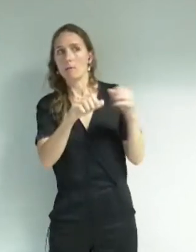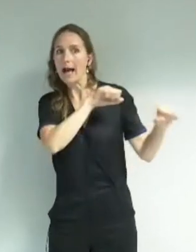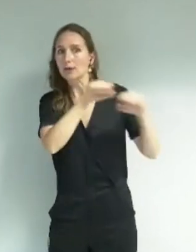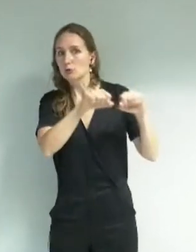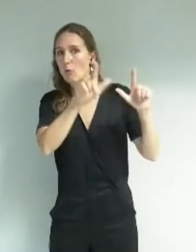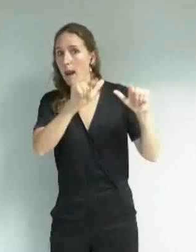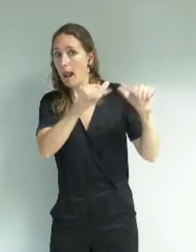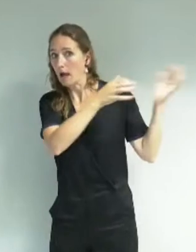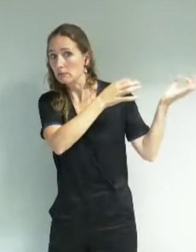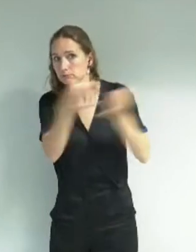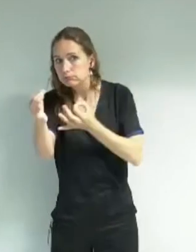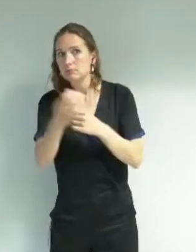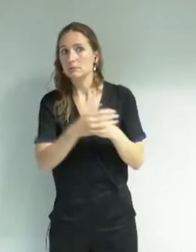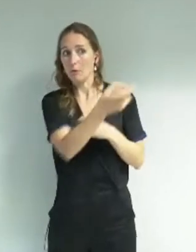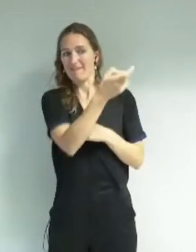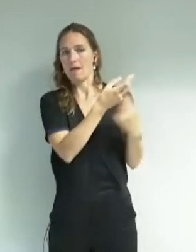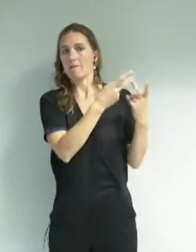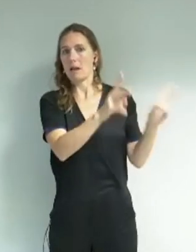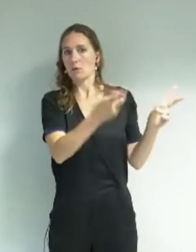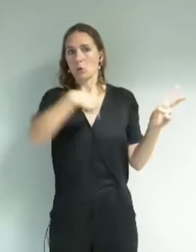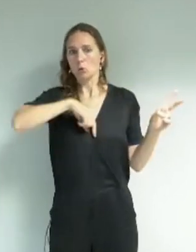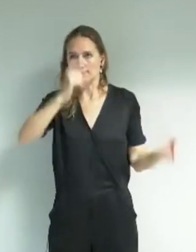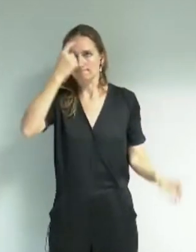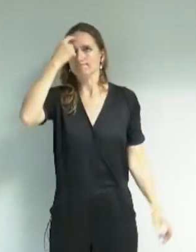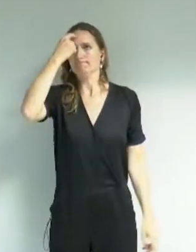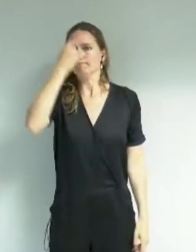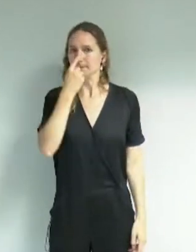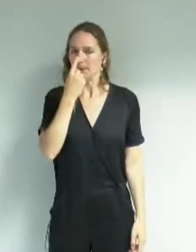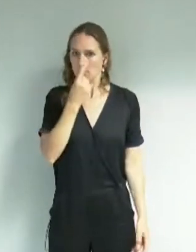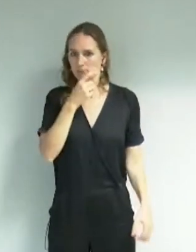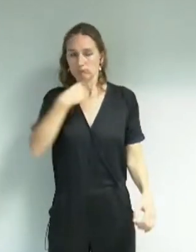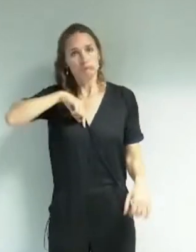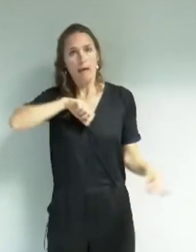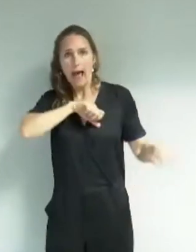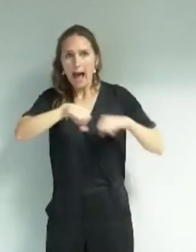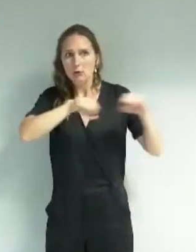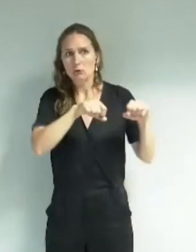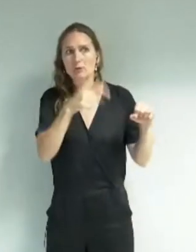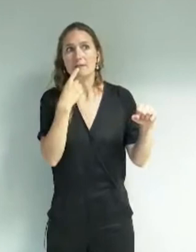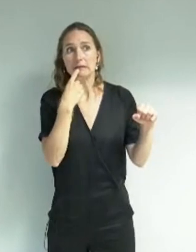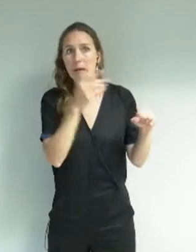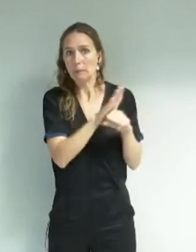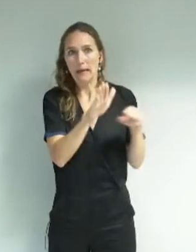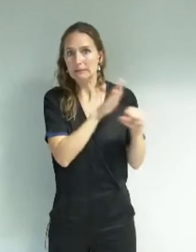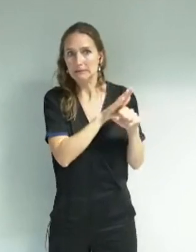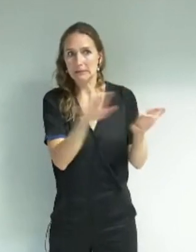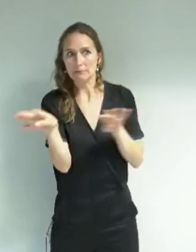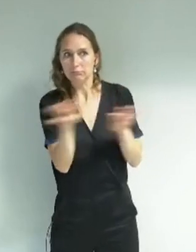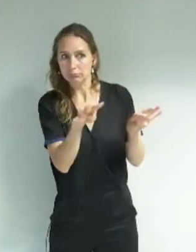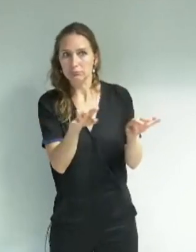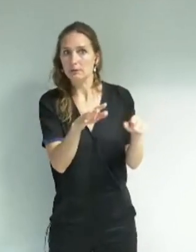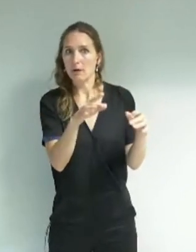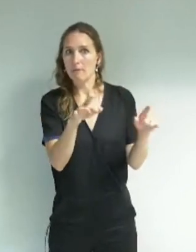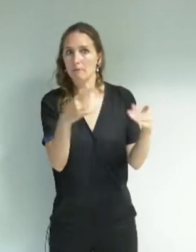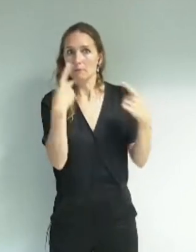par la ville. Cela nous mène à penser que ces actions ne sont donc pas assez connues ni valorisées et